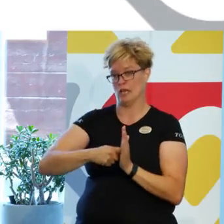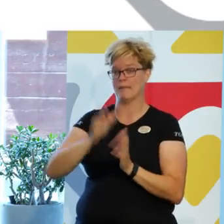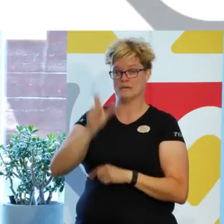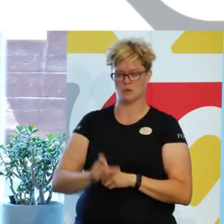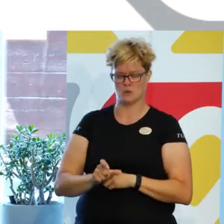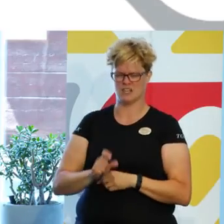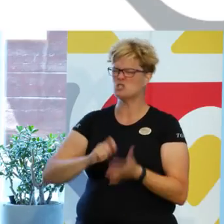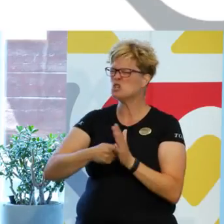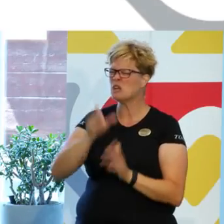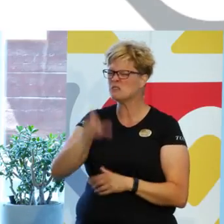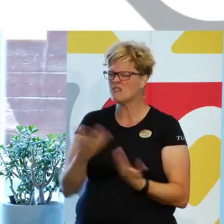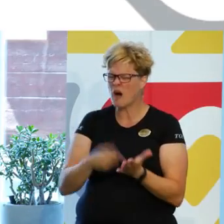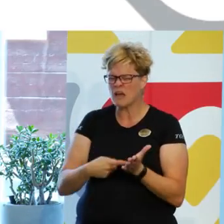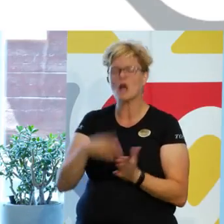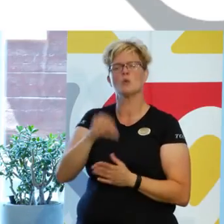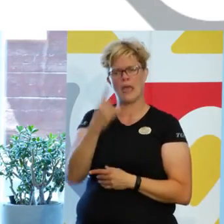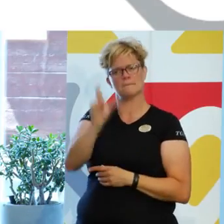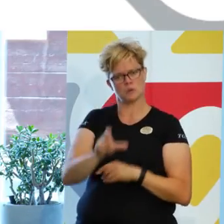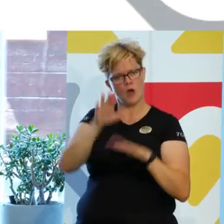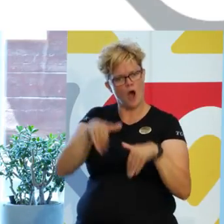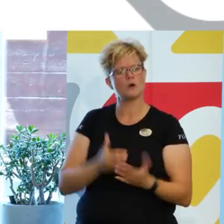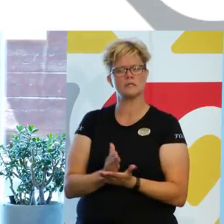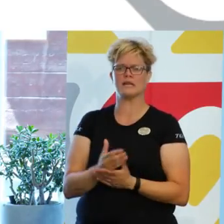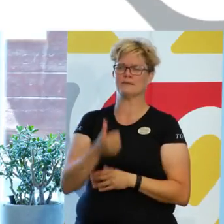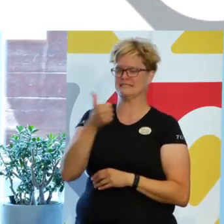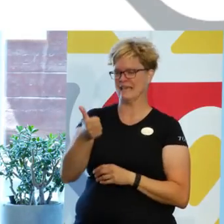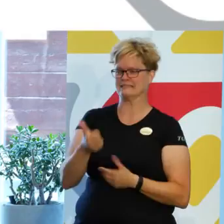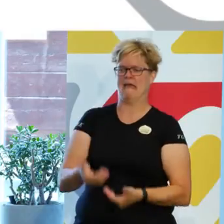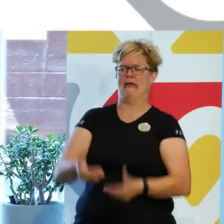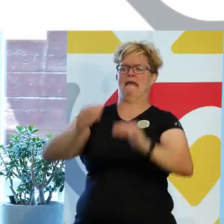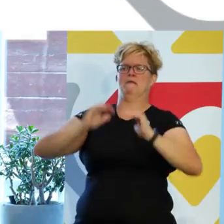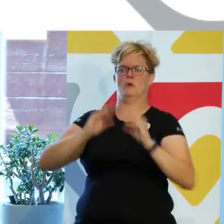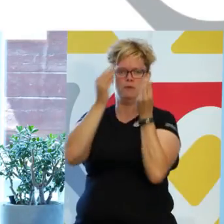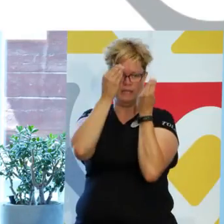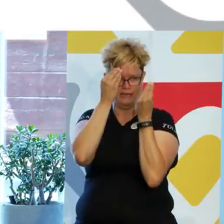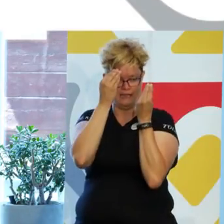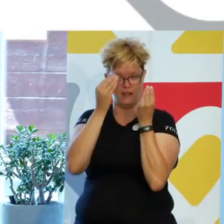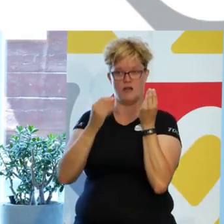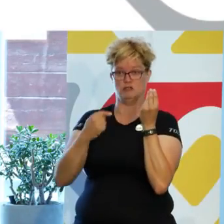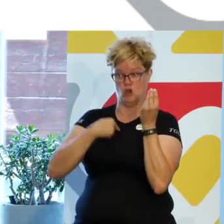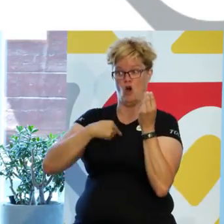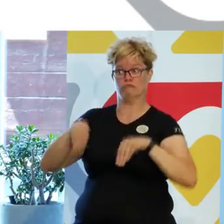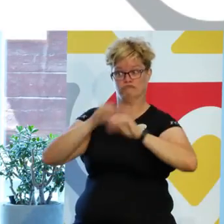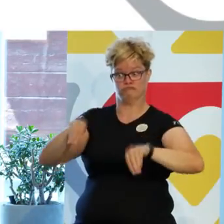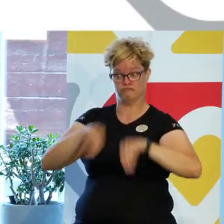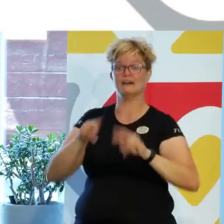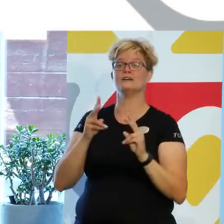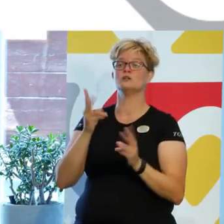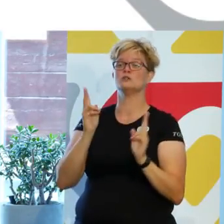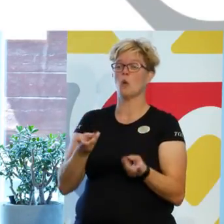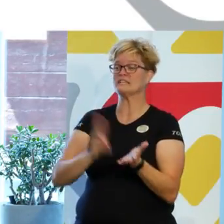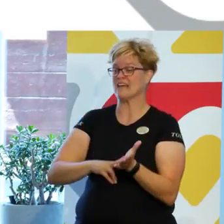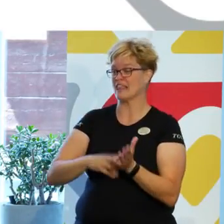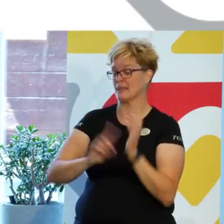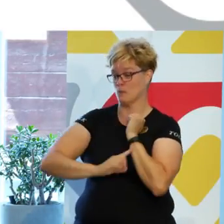nyckelperson menar jag en person som har gått igenom sex heldagars utbildning av mig i SOSANT-modellen